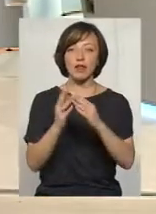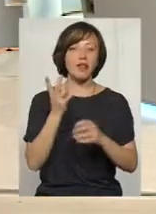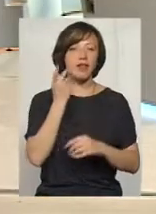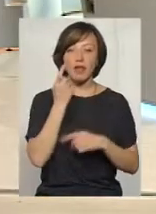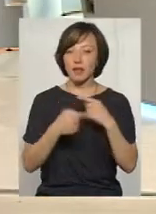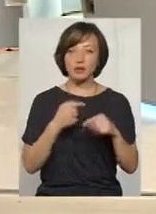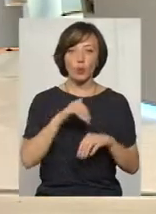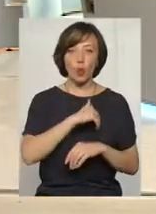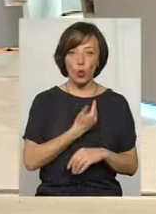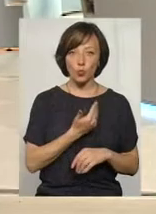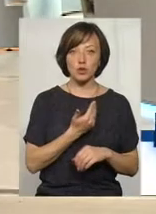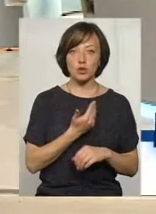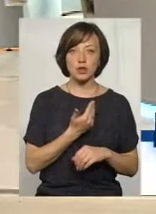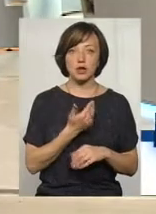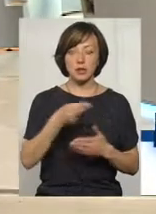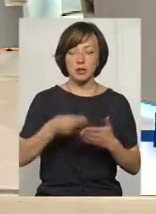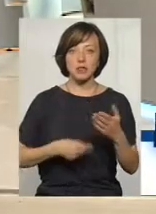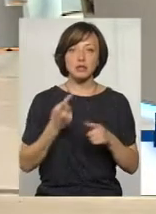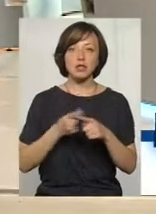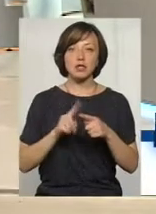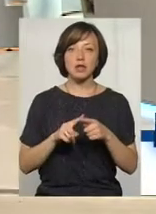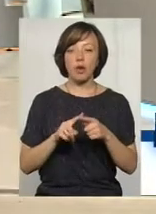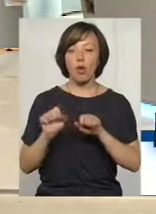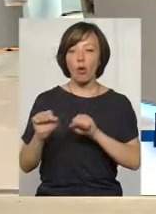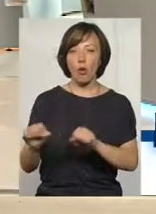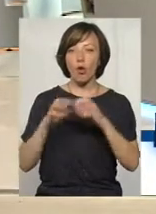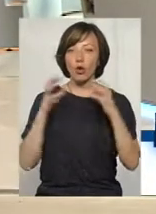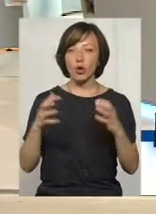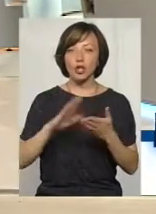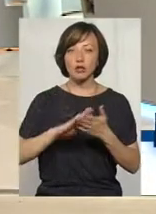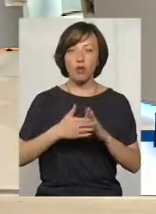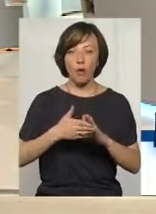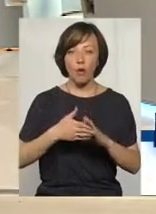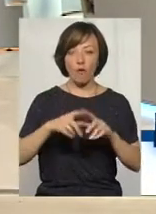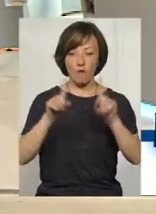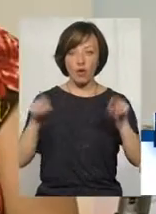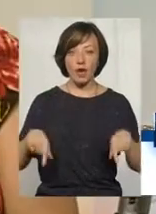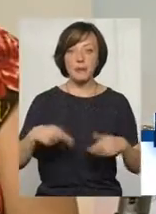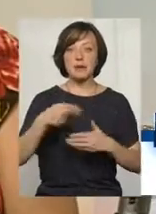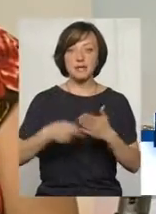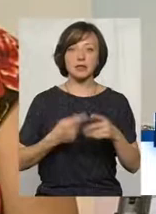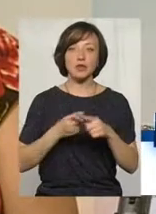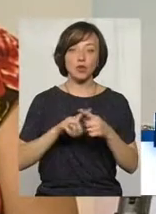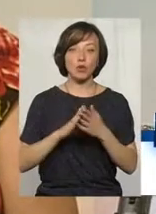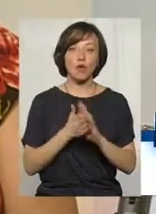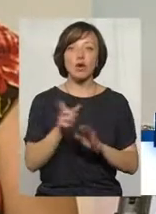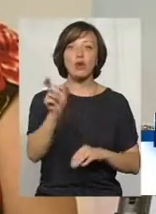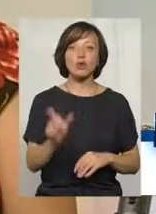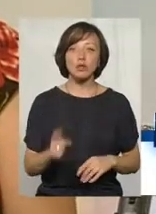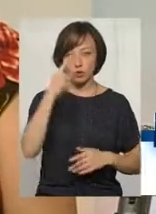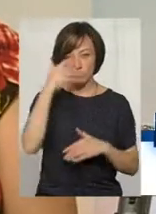завжди хочуть підписувати ці охоронні договори. І підписавши цей договір, людина